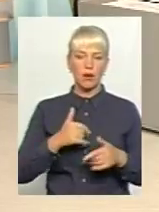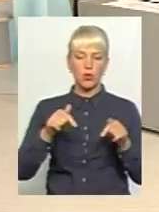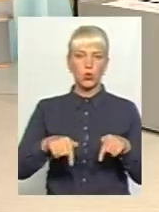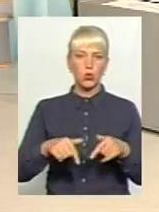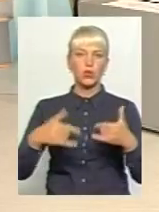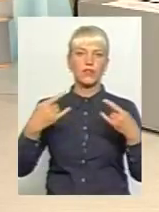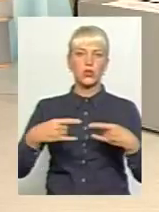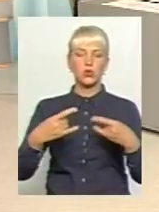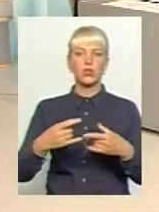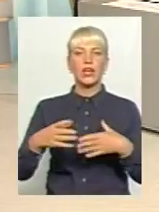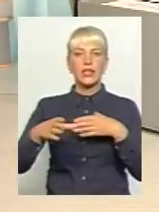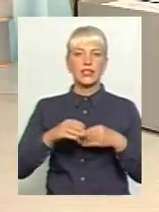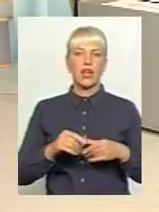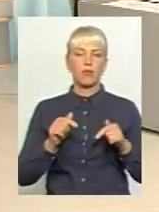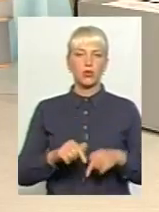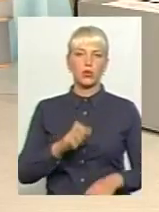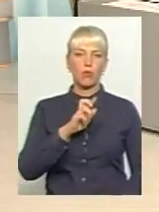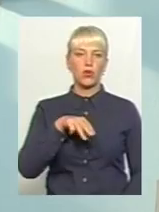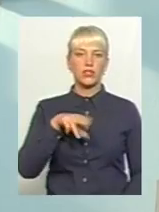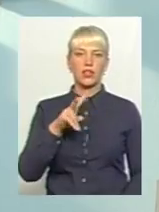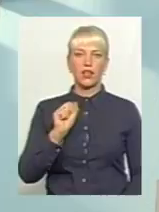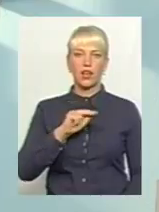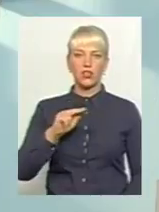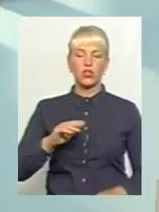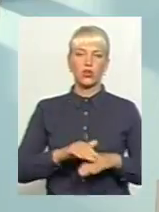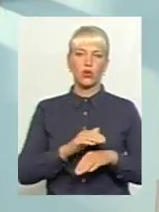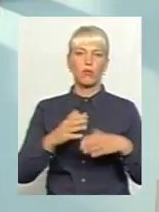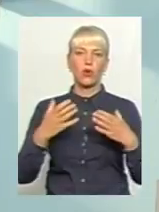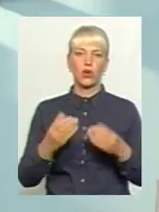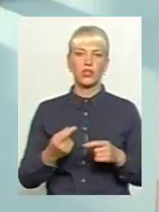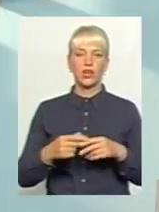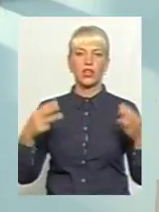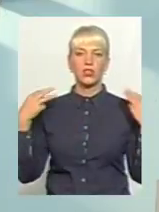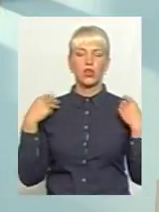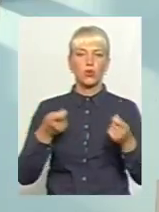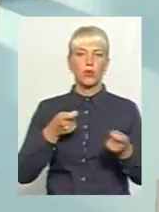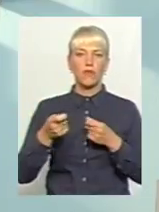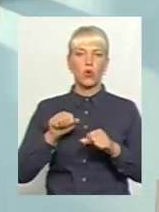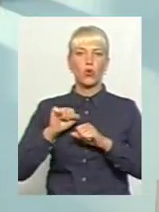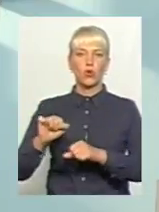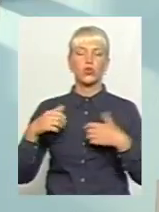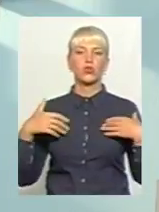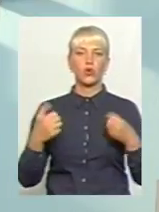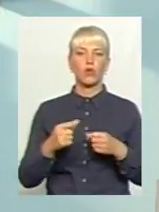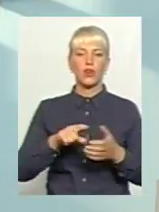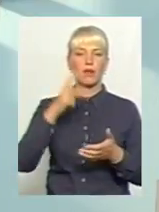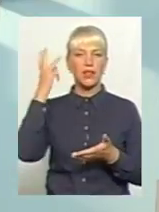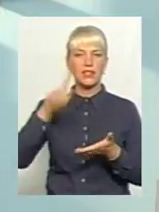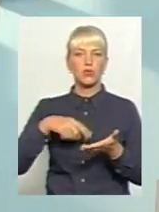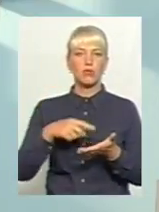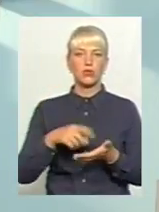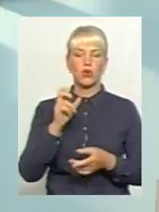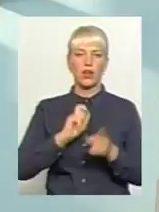Отож, з нами сьогодні пан Борис Ткач, начальник управління охорони здоров'я Хмельницької міської ради, лікар